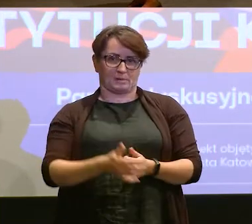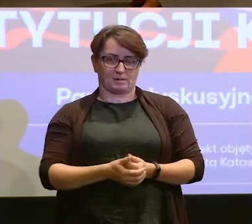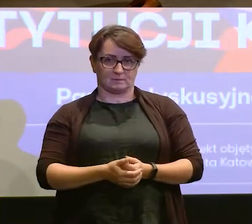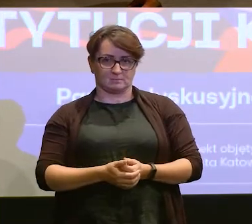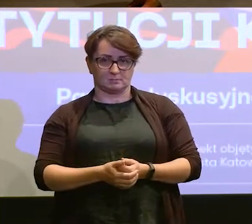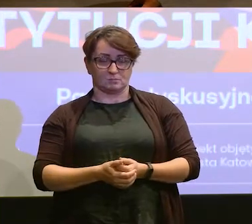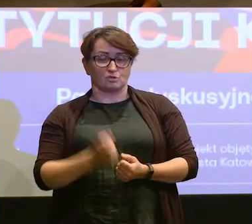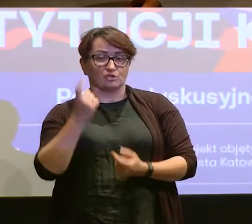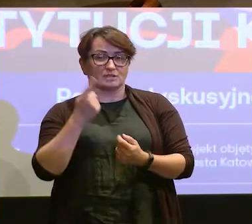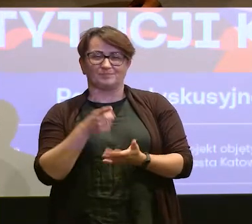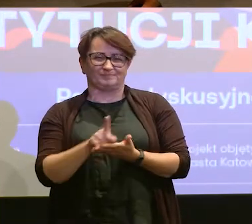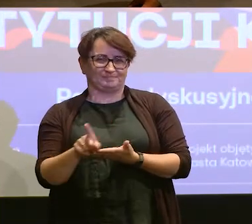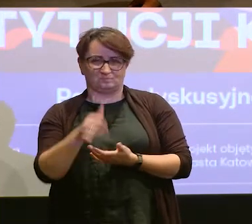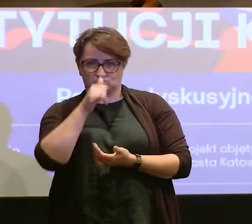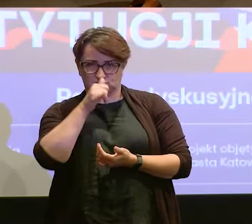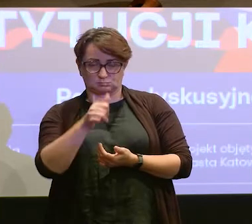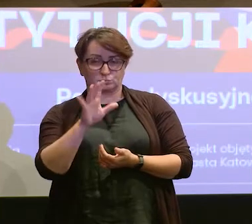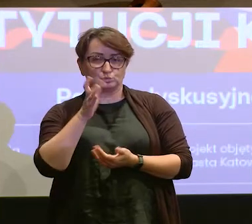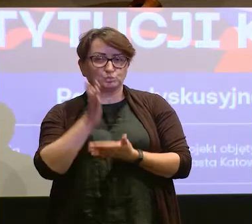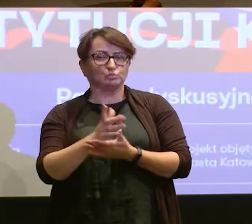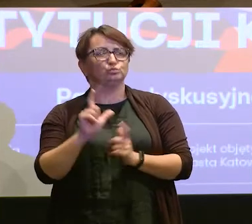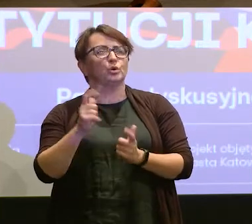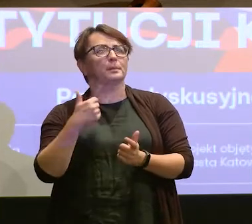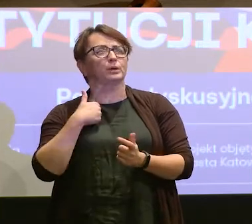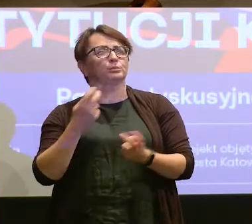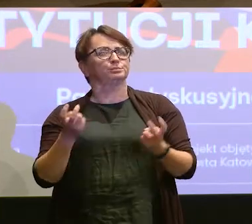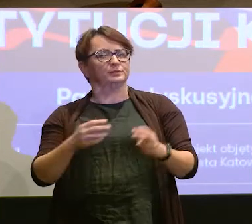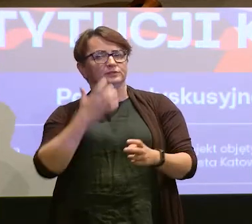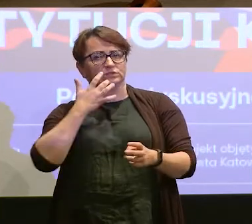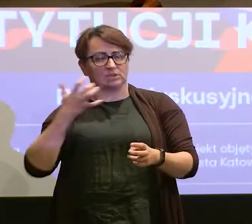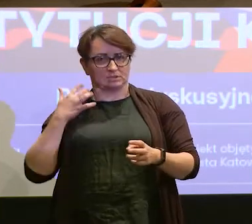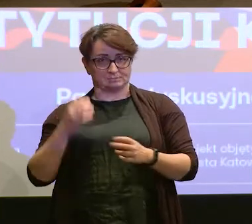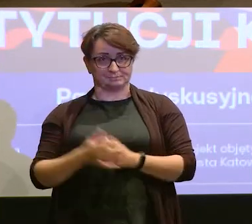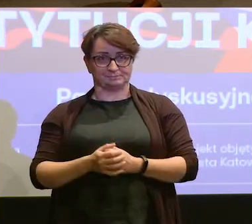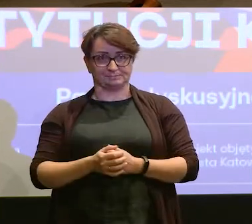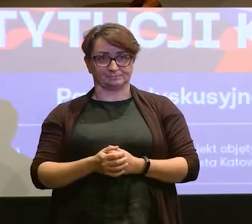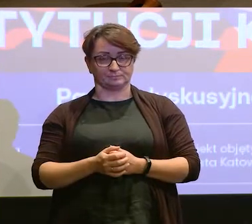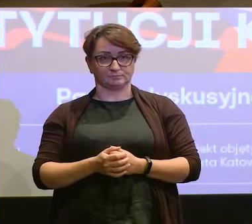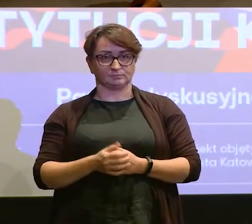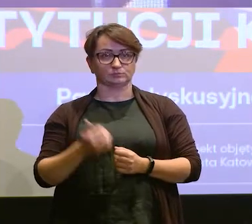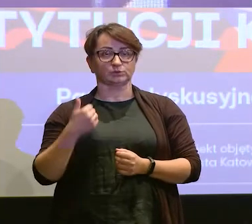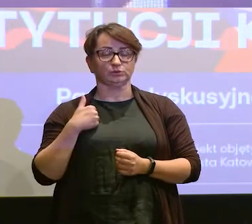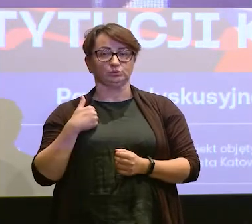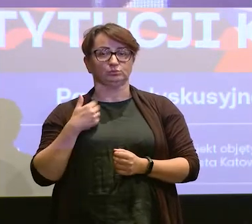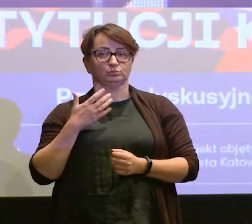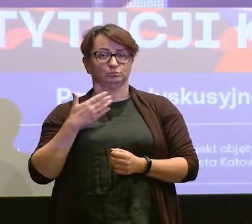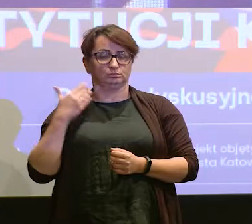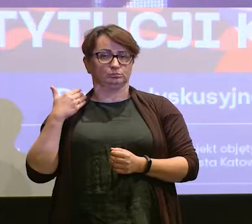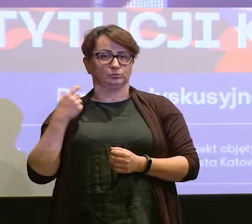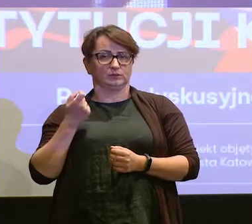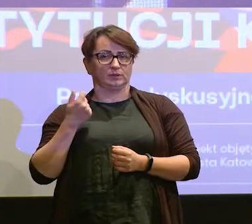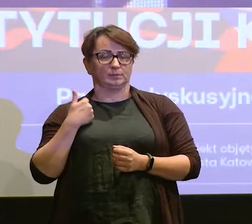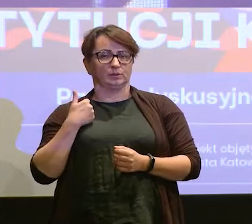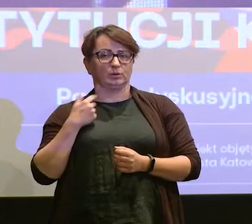Czasami się nie da, bo już coś zostało stworzone. Mieliśmy przed chwilką